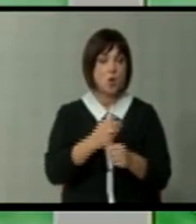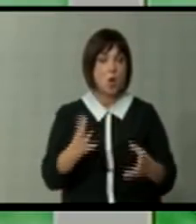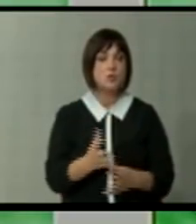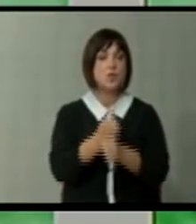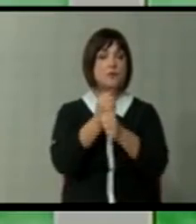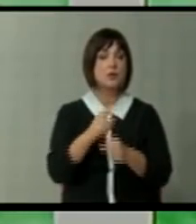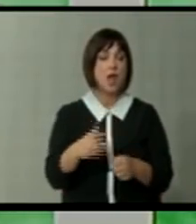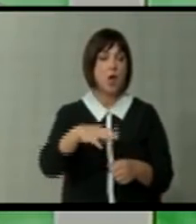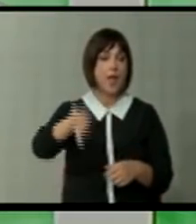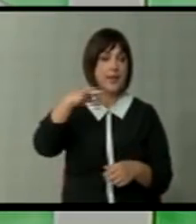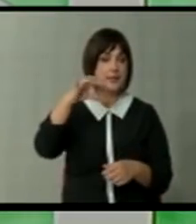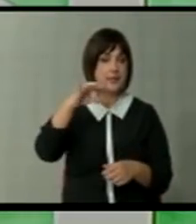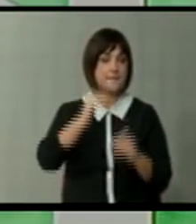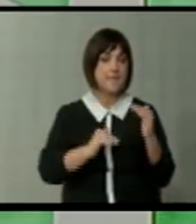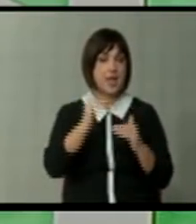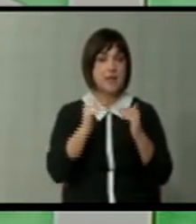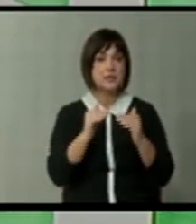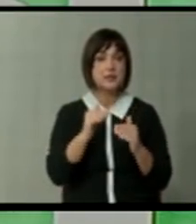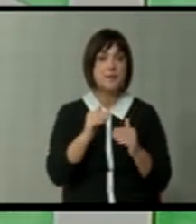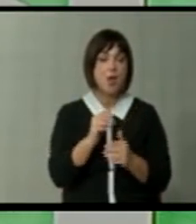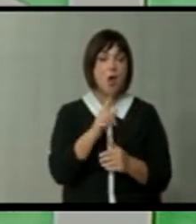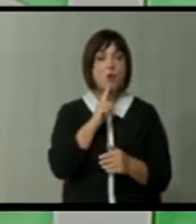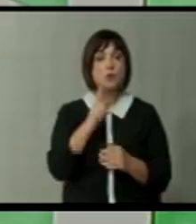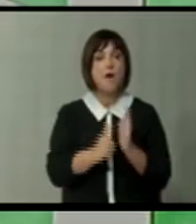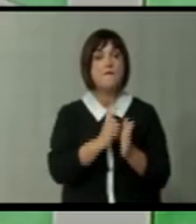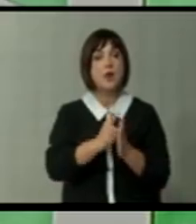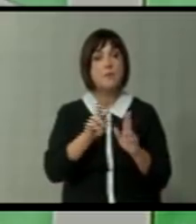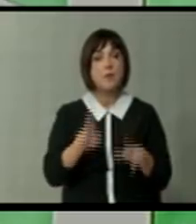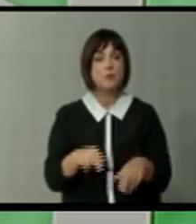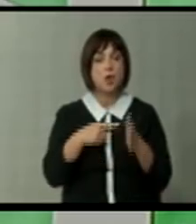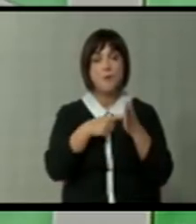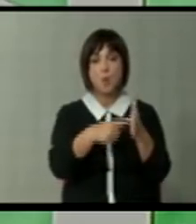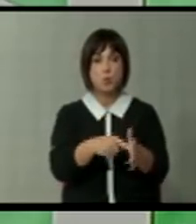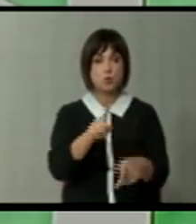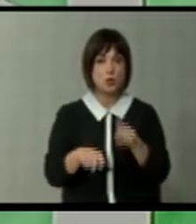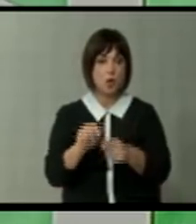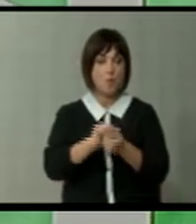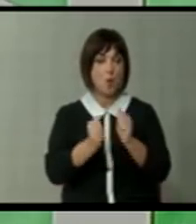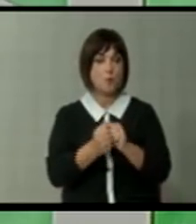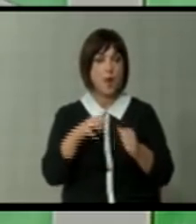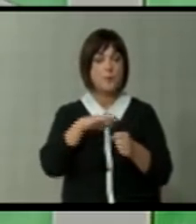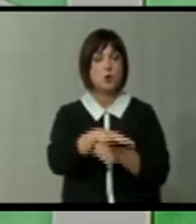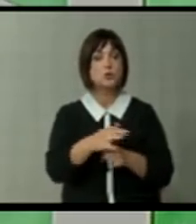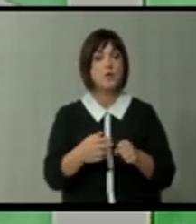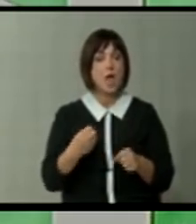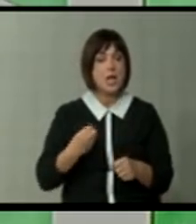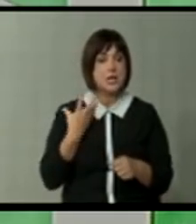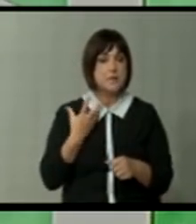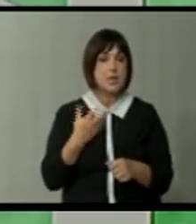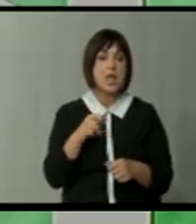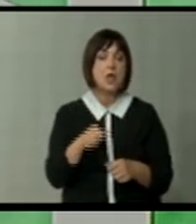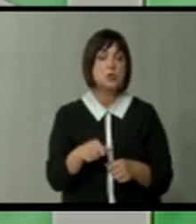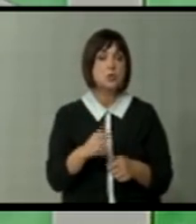формираше како единствен механизам кој што во тоа време можеше да покаже одредена борба против криминалот.